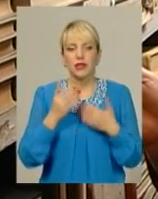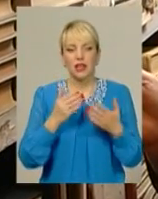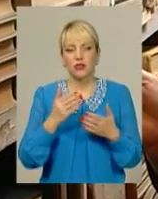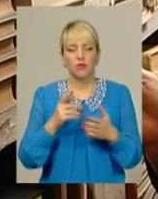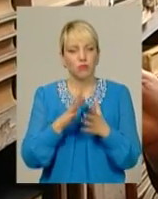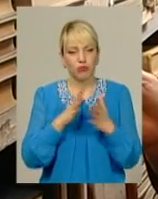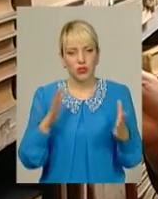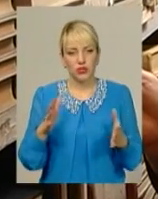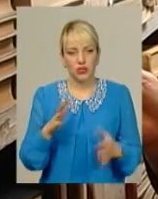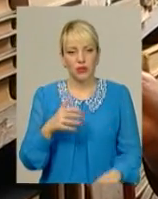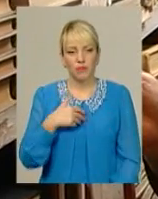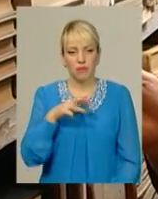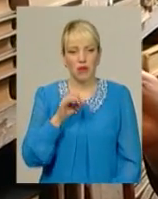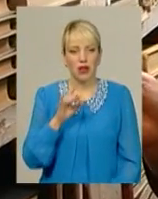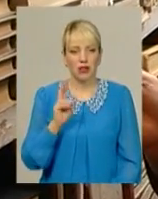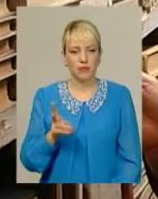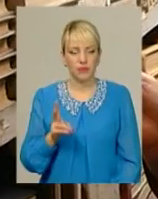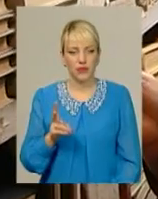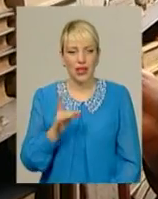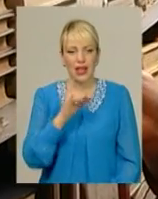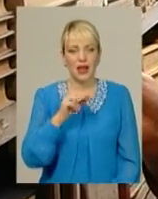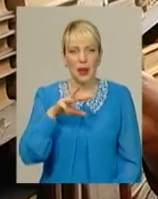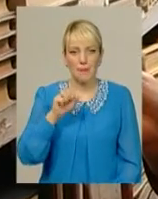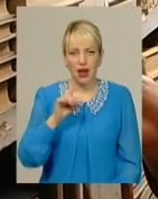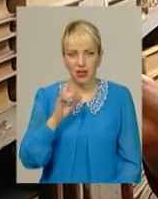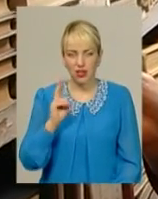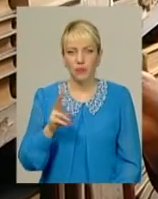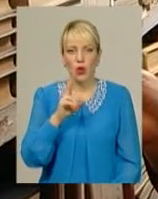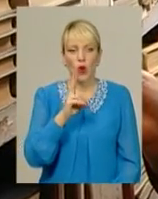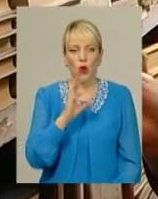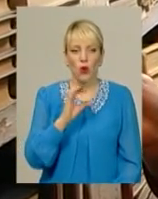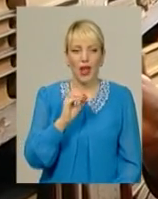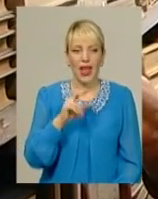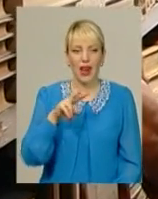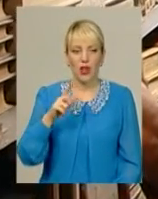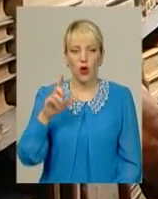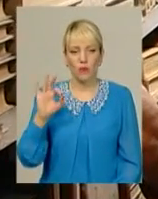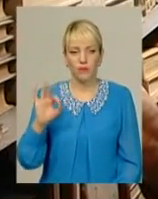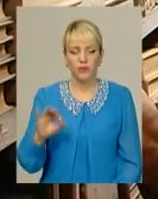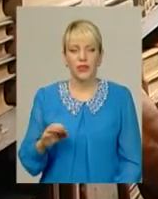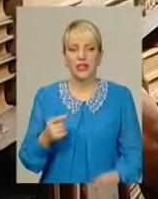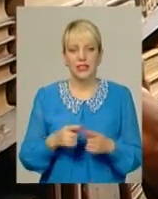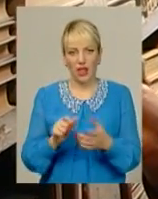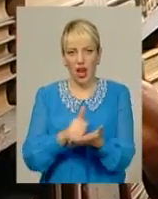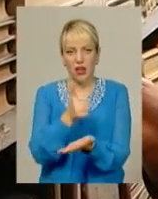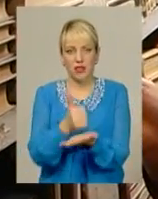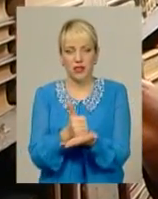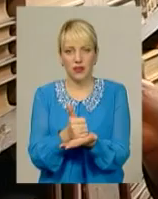найбільший ремарк у нас. Ремарк Коелію. Ось так от, пожалуй, такі лідери.